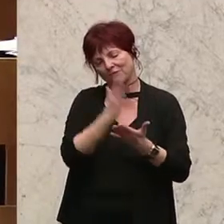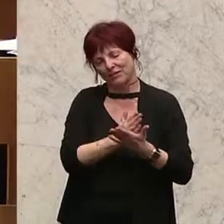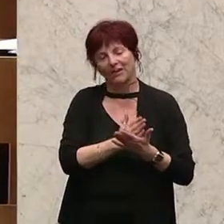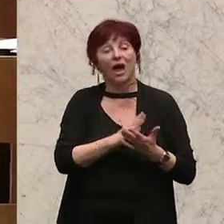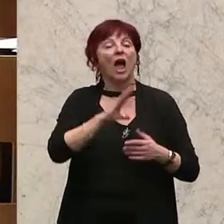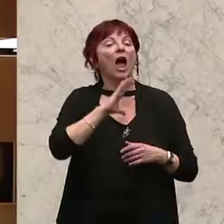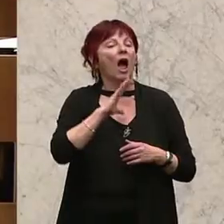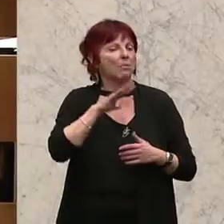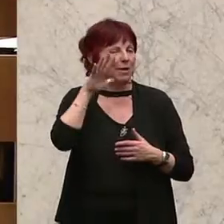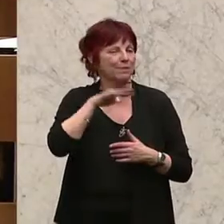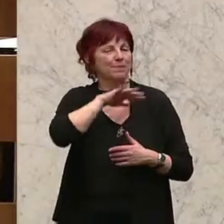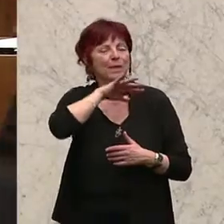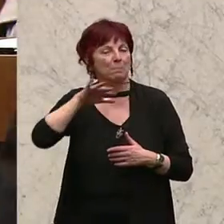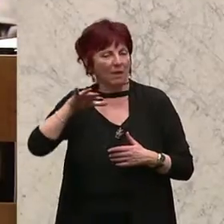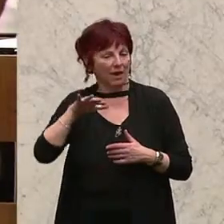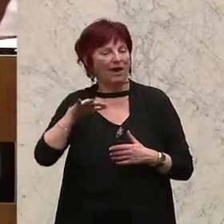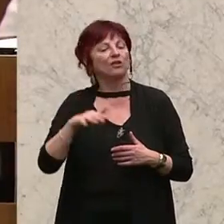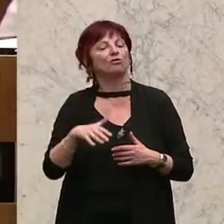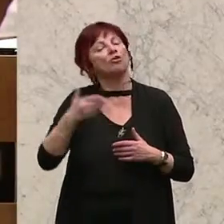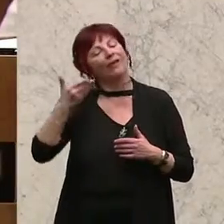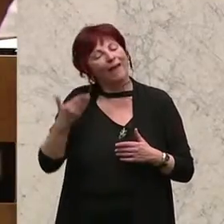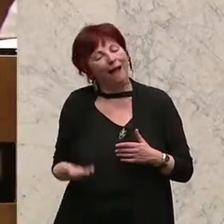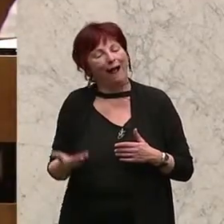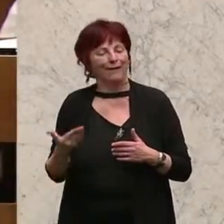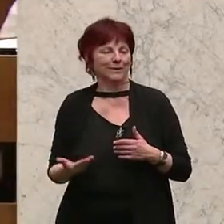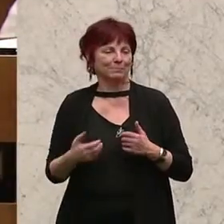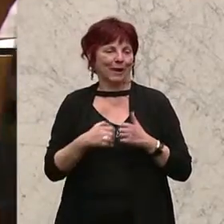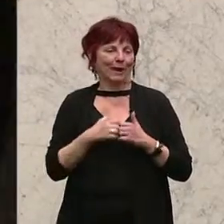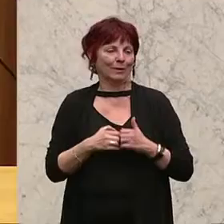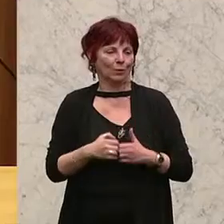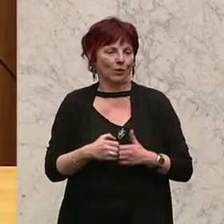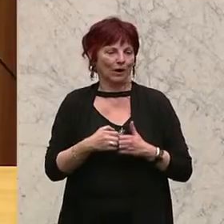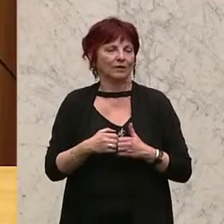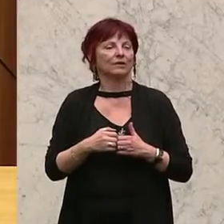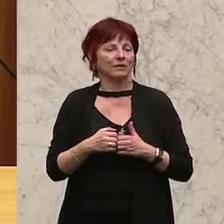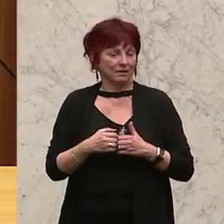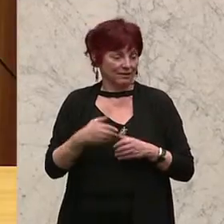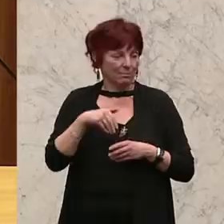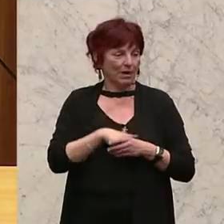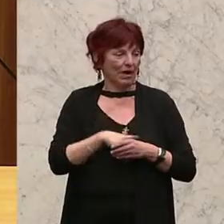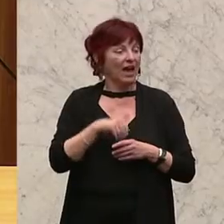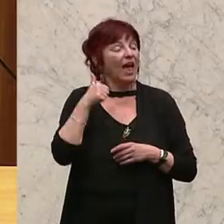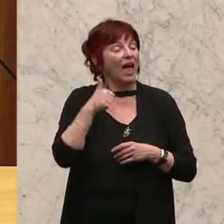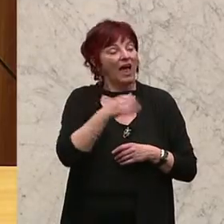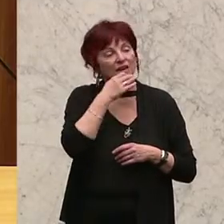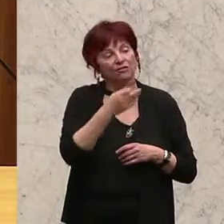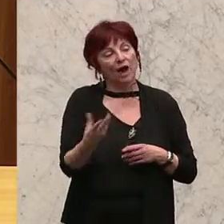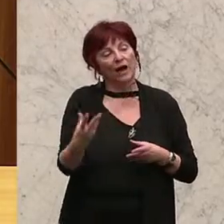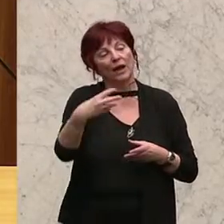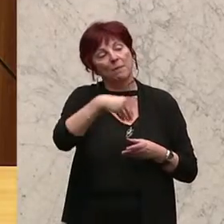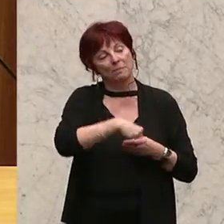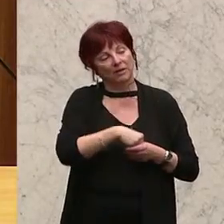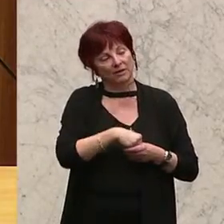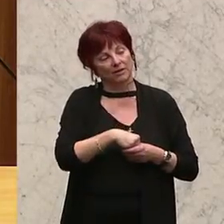Tabellen der Gehaltsansätze, wobei wir eine Frage hier mitbehandelt haben, um der